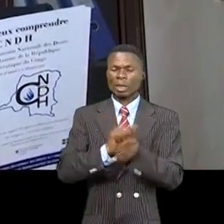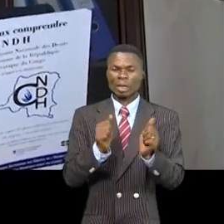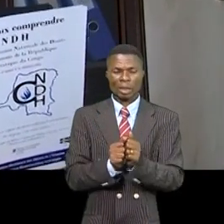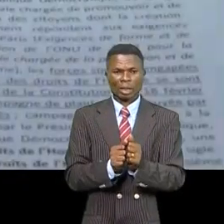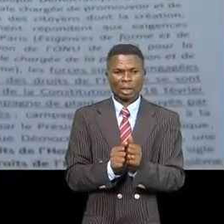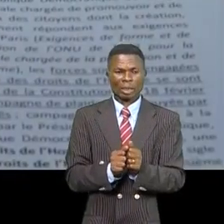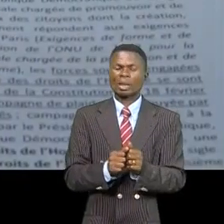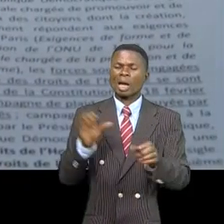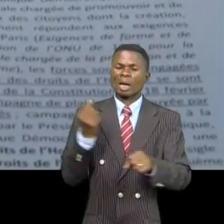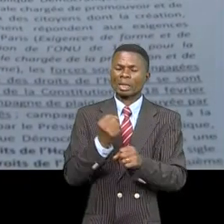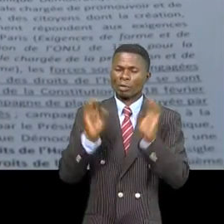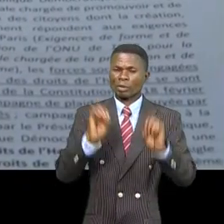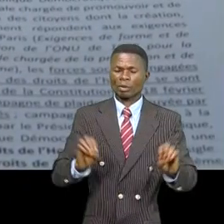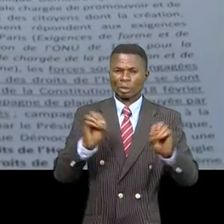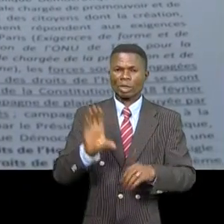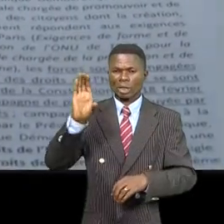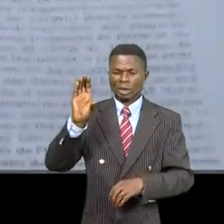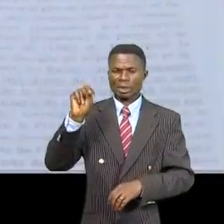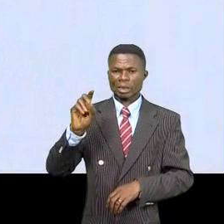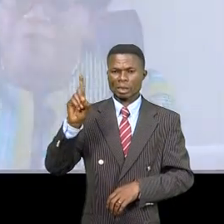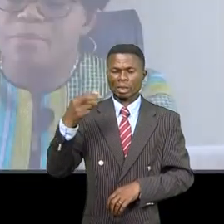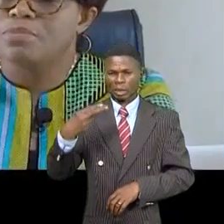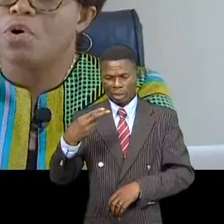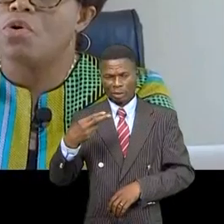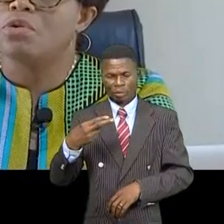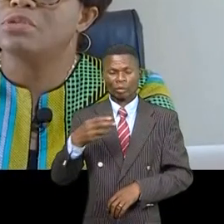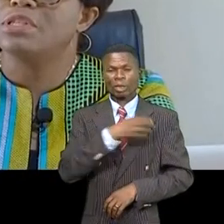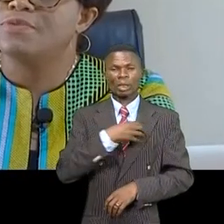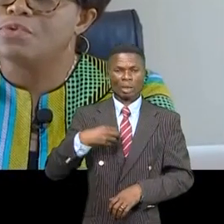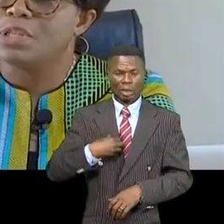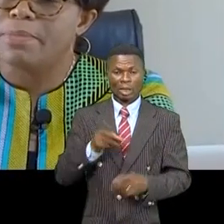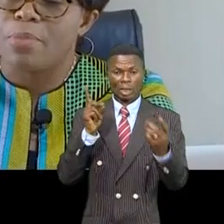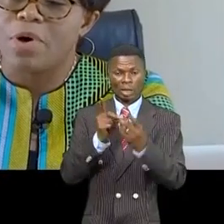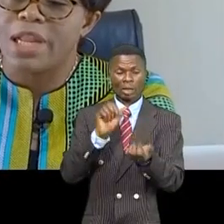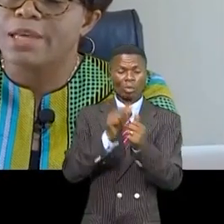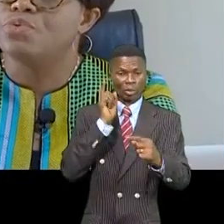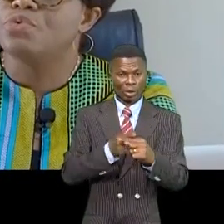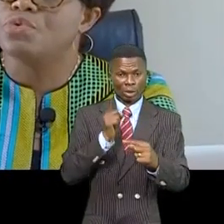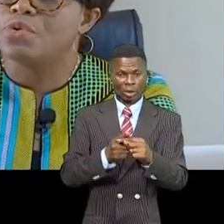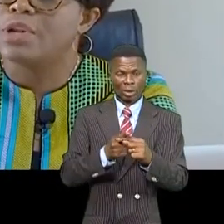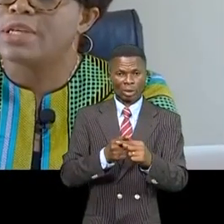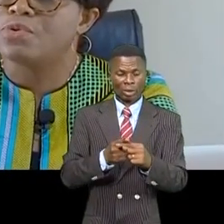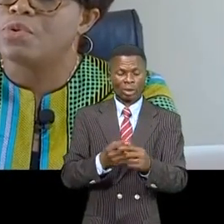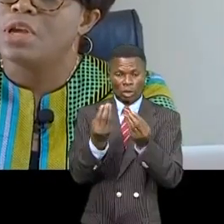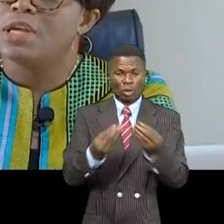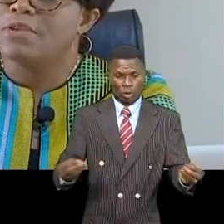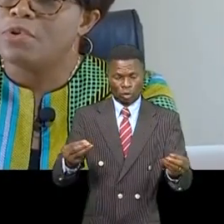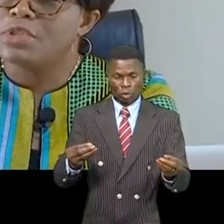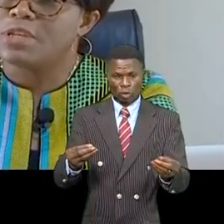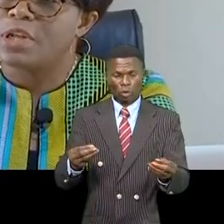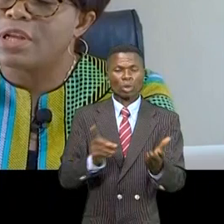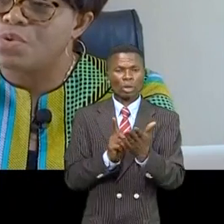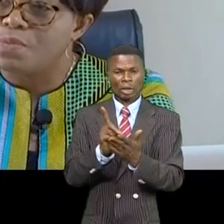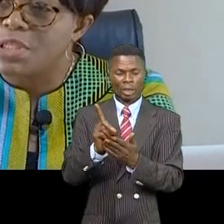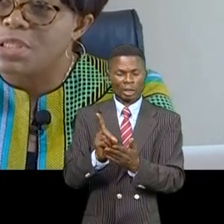cercle d'activité, la CNDH agit. Quand les femmes rencontrent des difficultés par rapport à la résolution de la question des